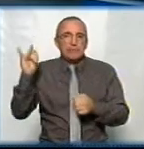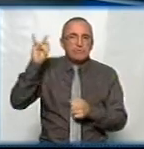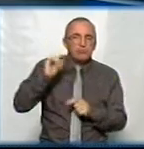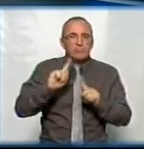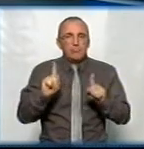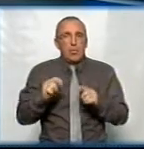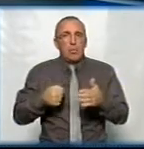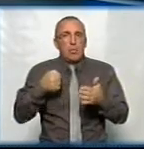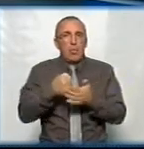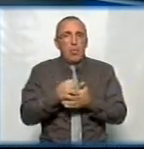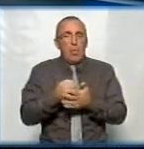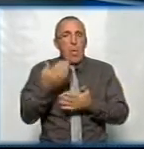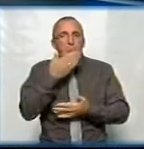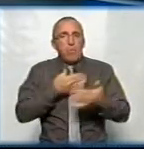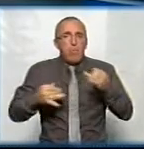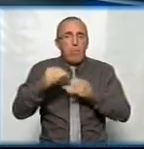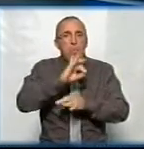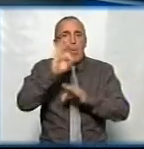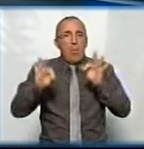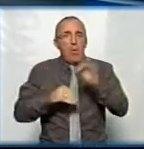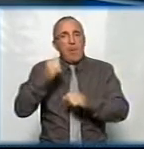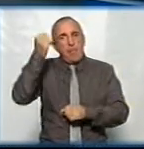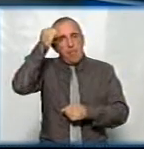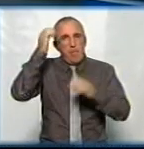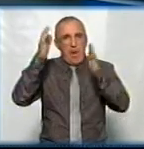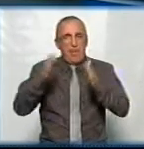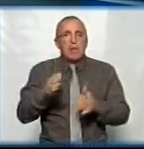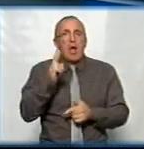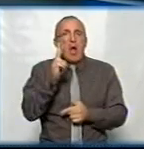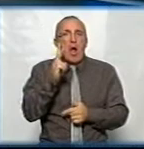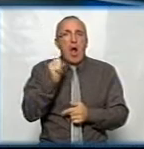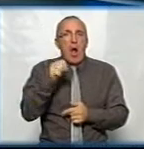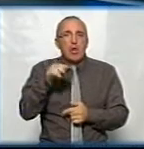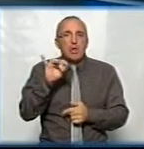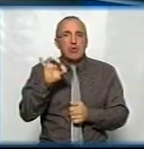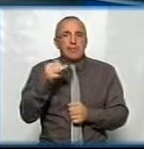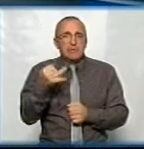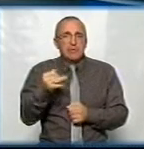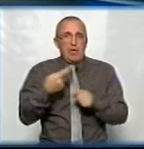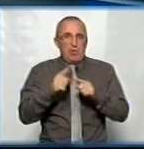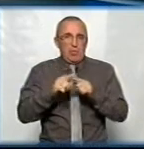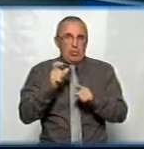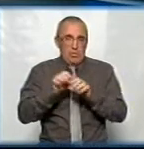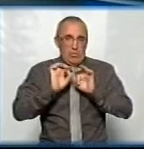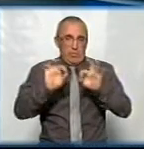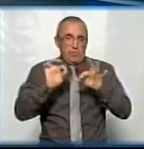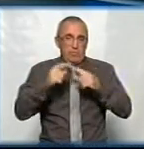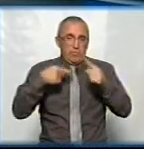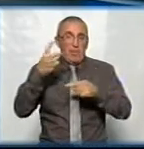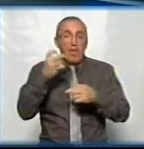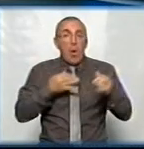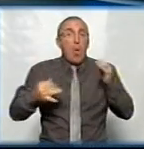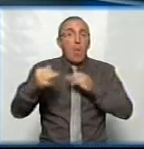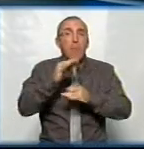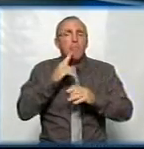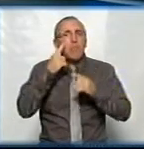щодо обговорення проєкту пам'ятника Калнишевському. Я от трошки трансформую ці слова в наступне питання. На обговорення